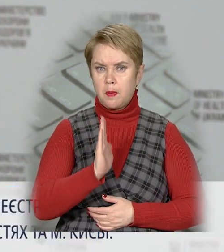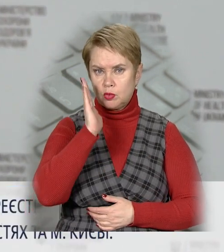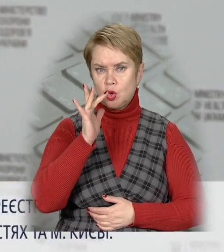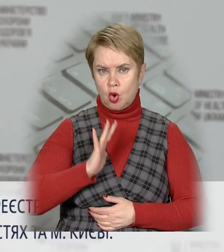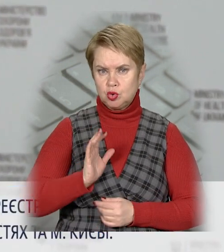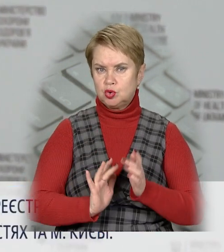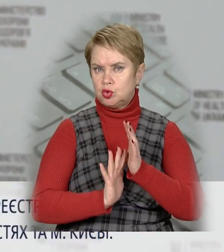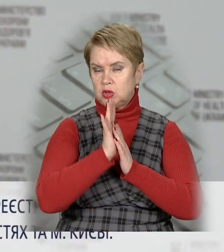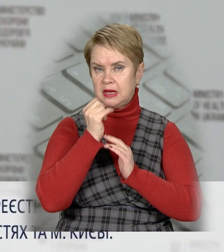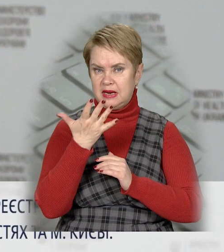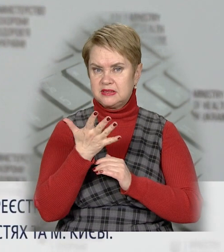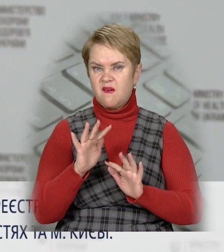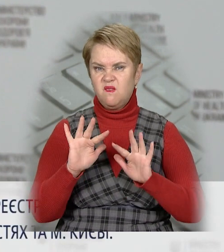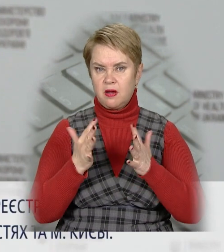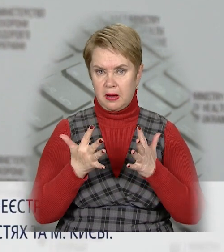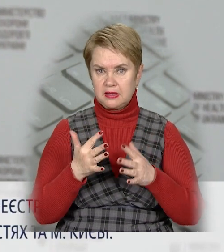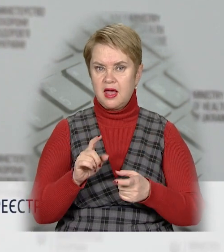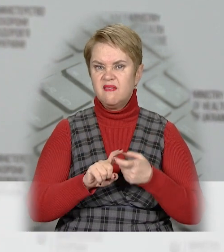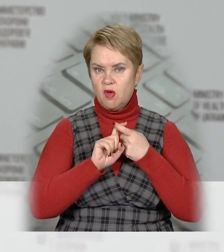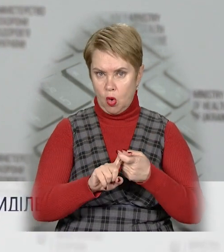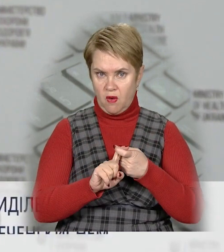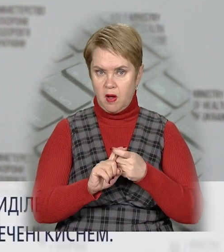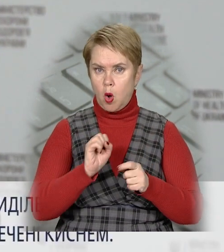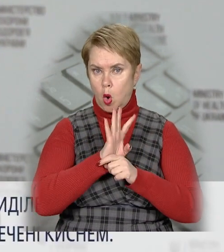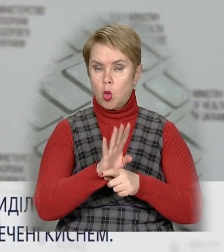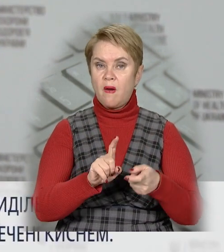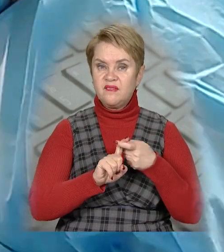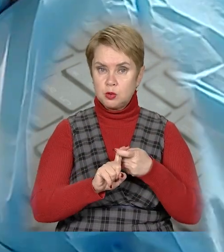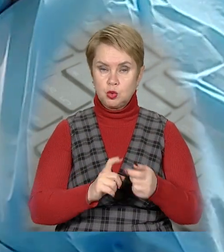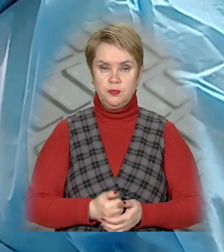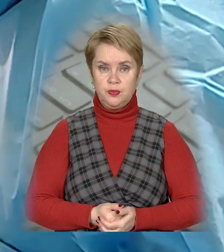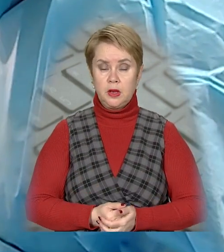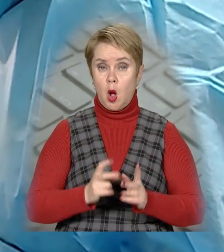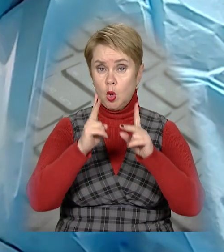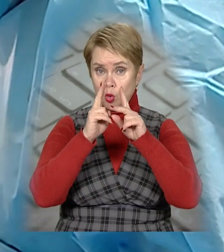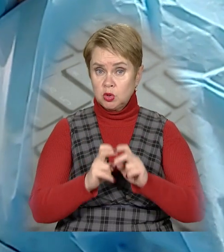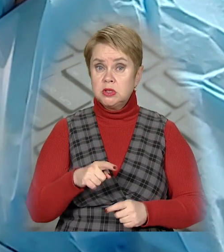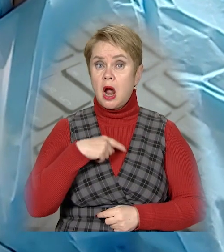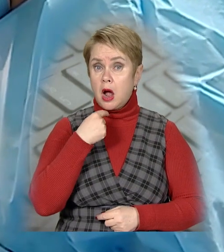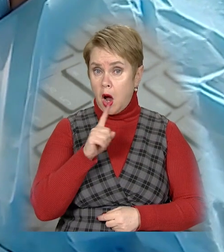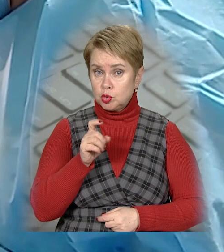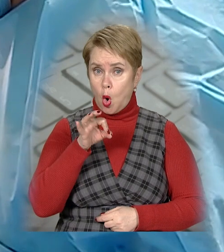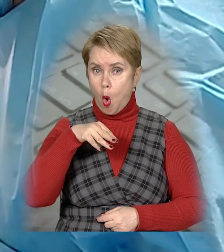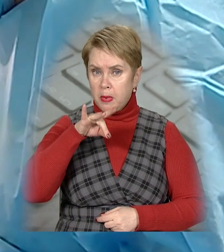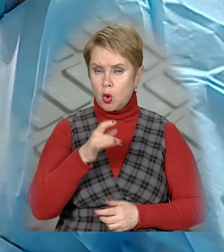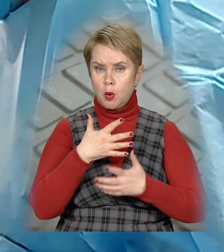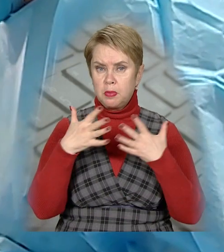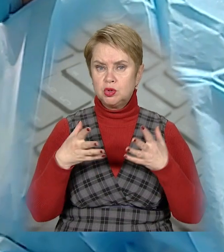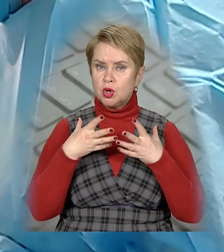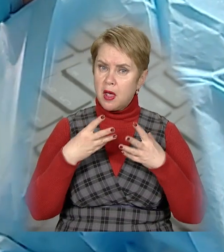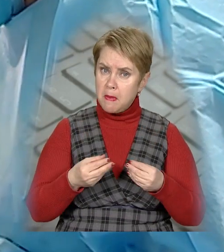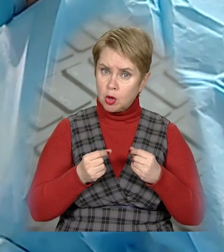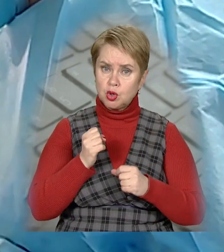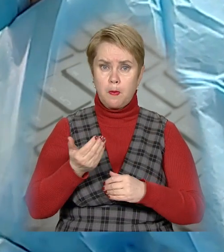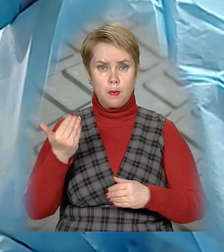прогнозовано очікуємо зростання кількості випадків інфікування коронавірусу. Дослідження кажуть, що омікрон більш м